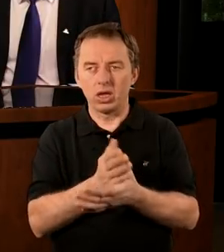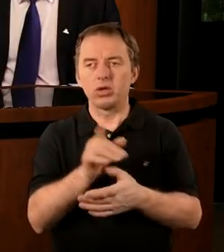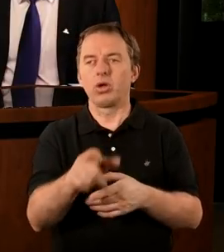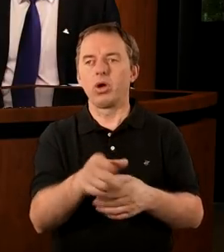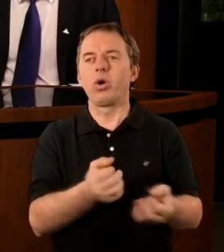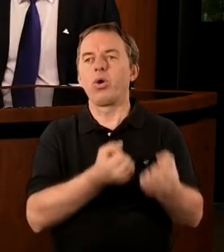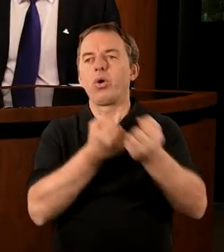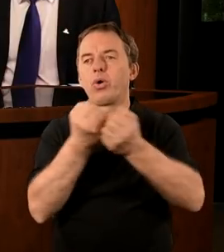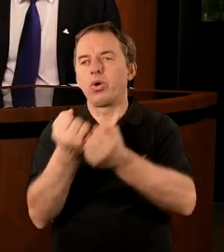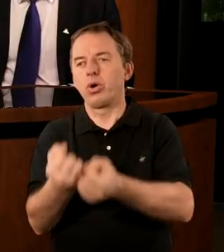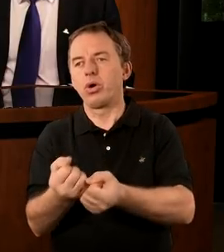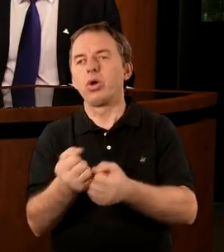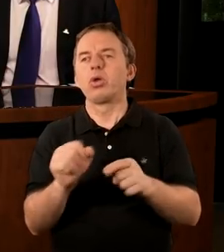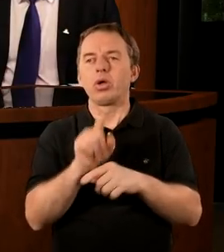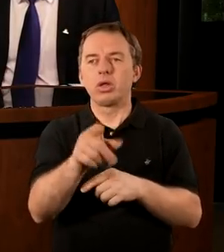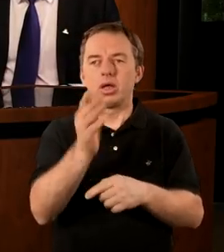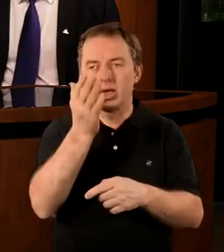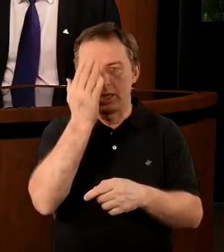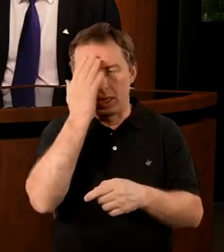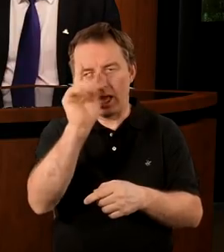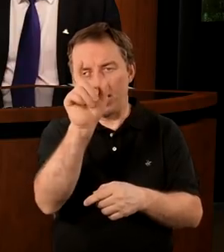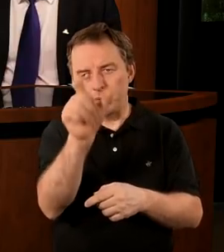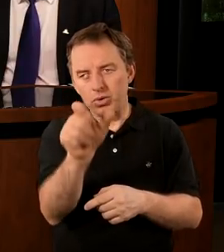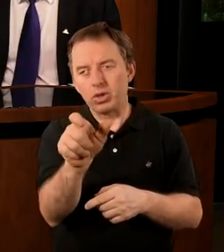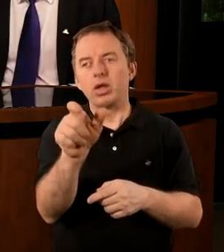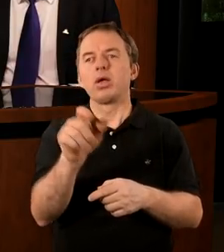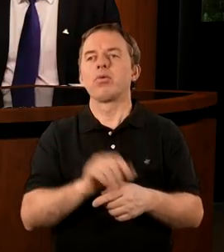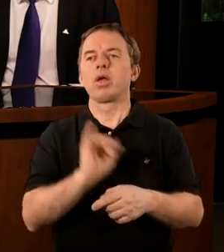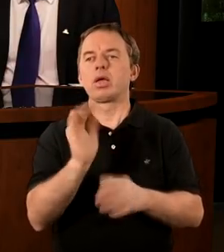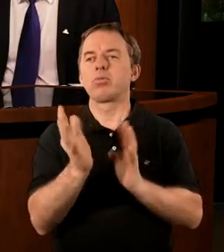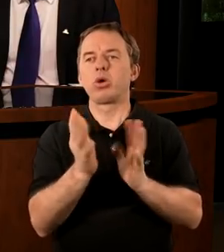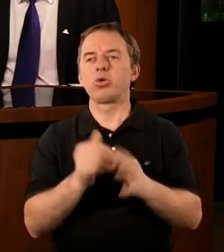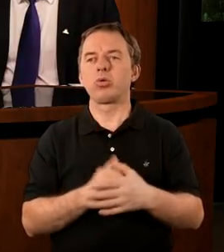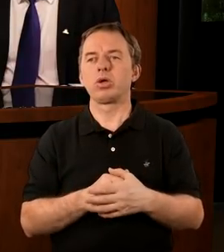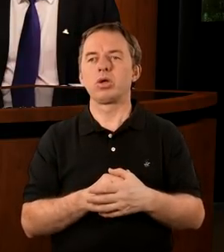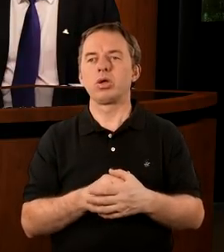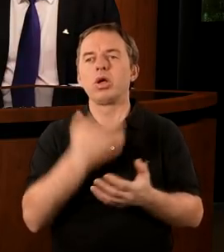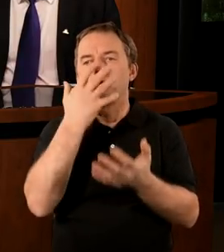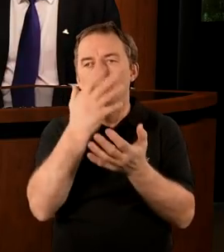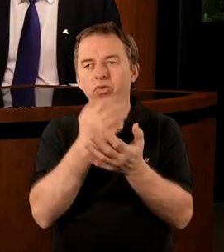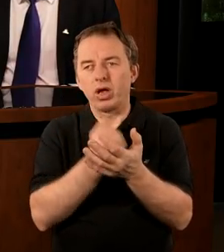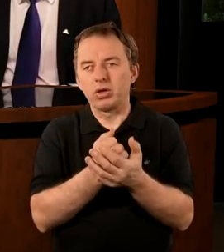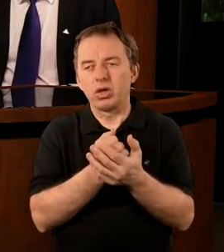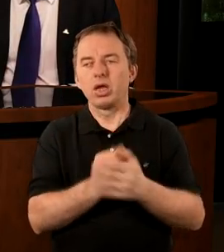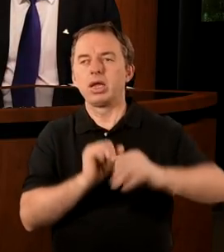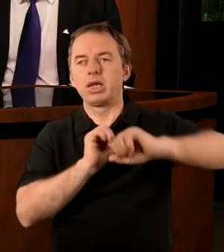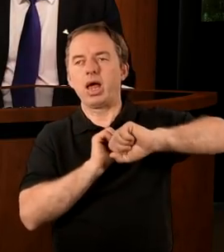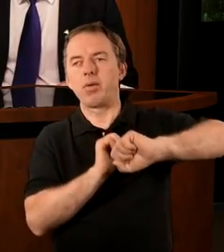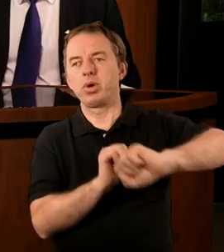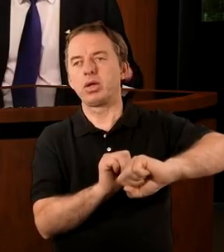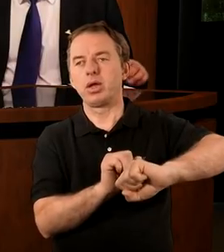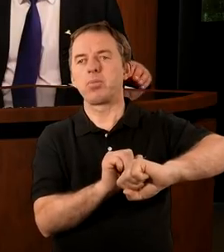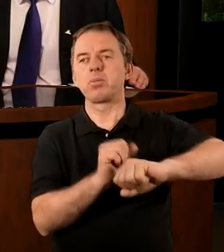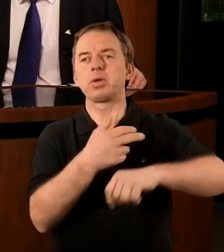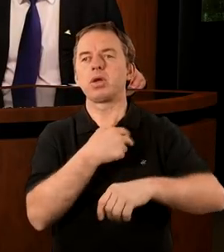do tego odnosi się, ale też do tego, że znam Cię. W jakiś sposób świadczy o tym, że zabezpiecza,